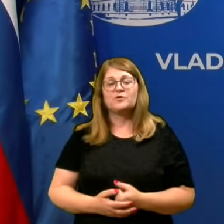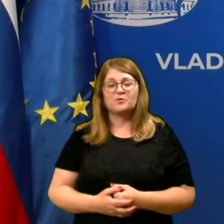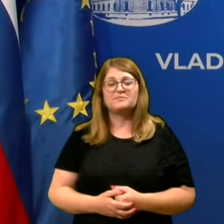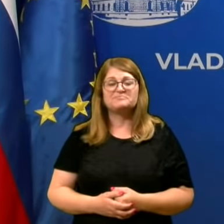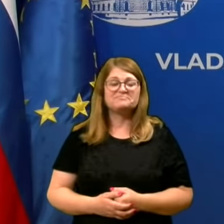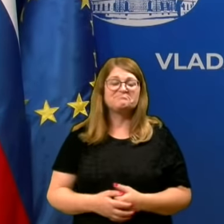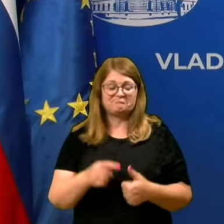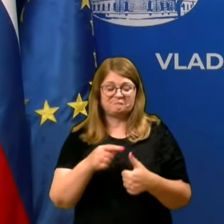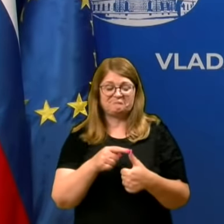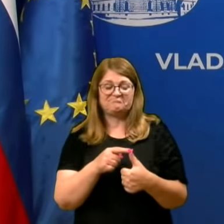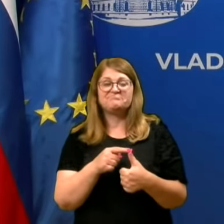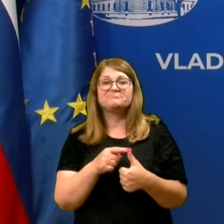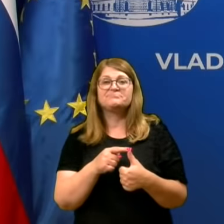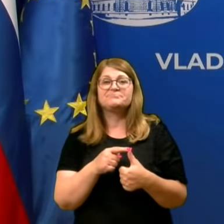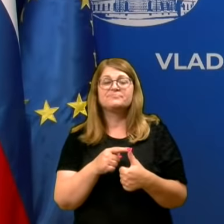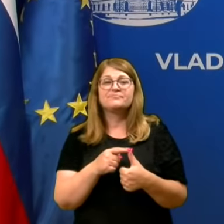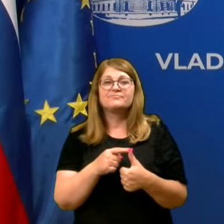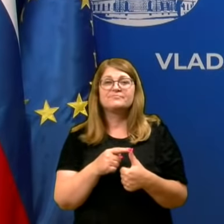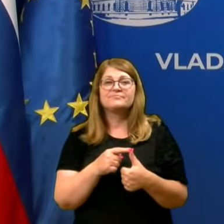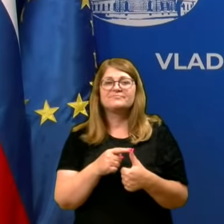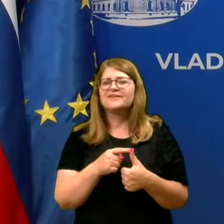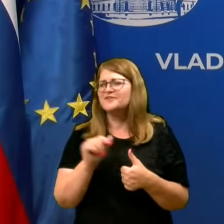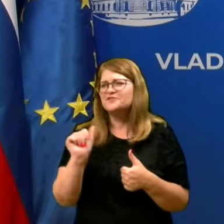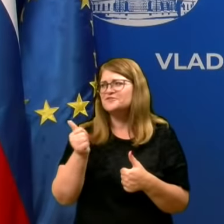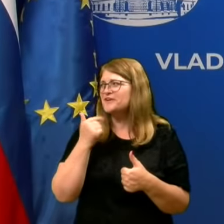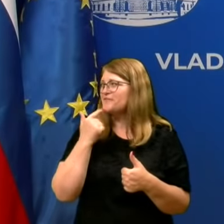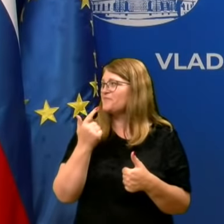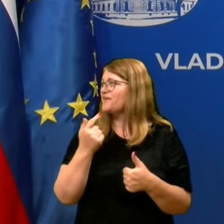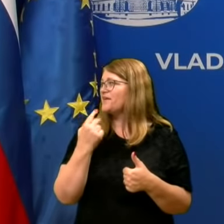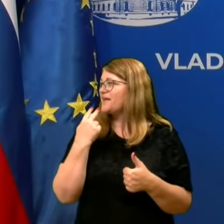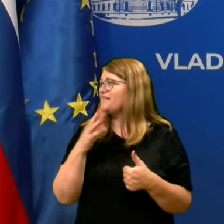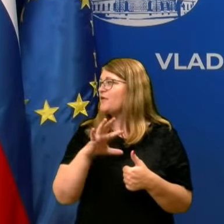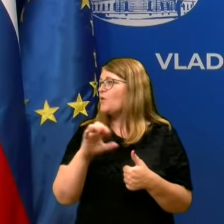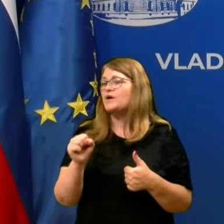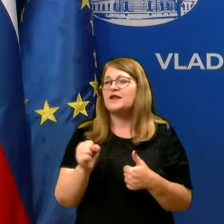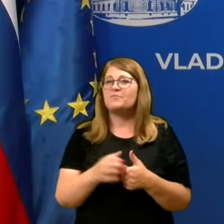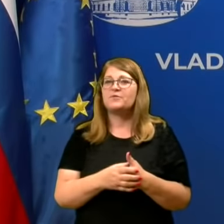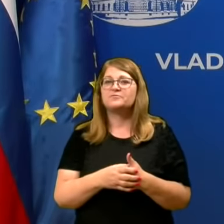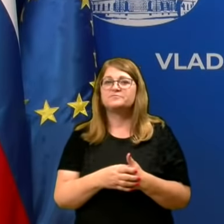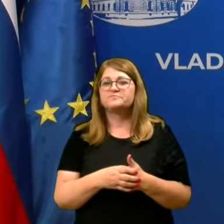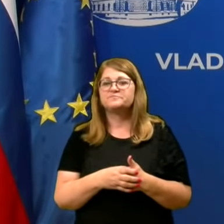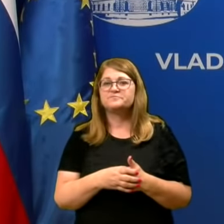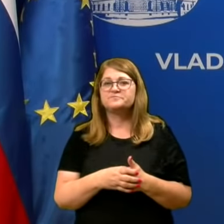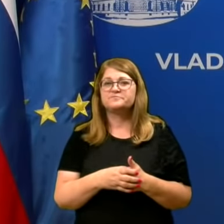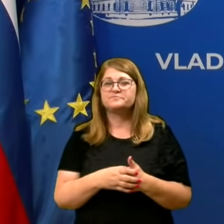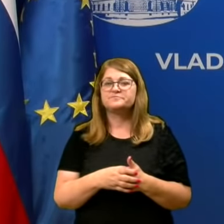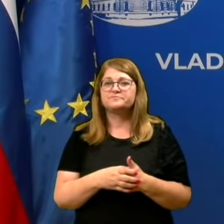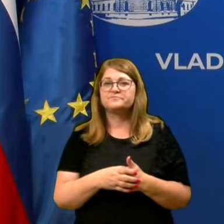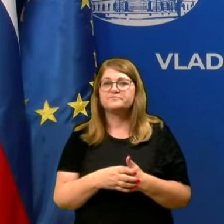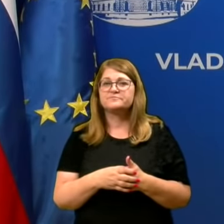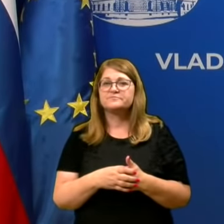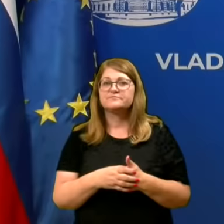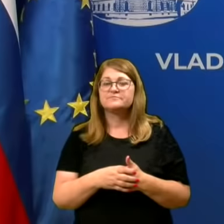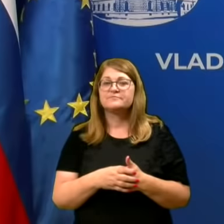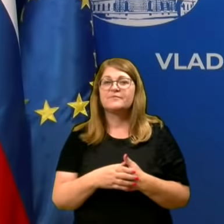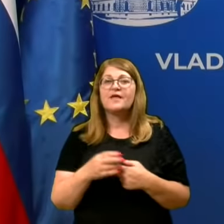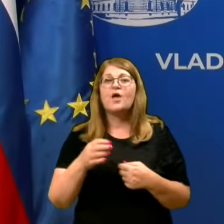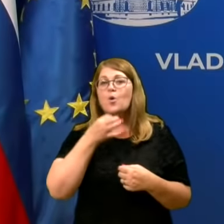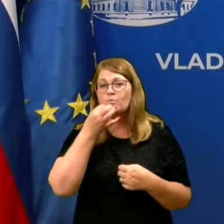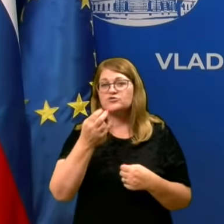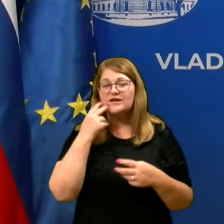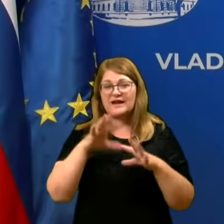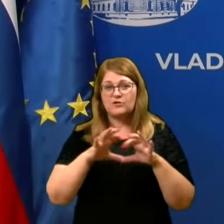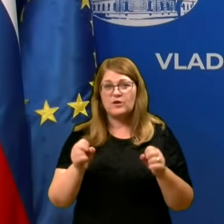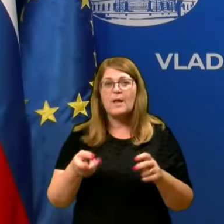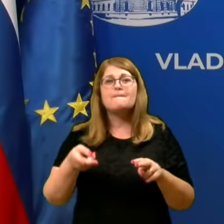Prvo vprašanje je glede, še enkrat. Ne, potem se treba v tem trenutku povašniti. Ok. Vprašanje glede ukrepov je pa